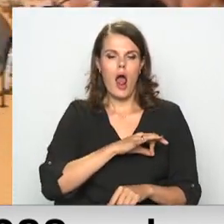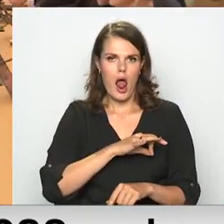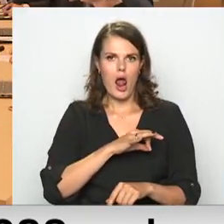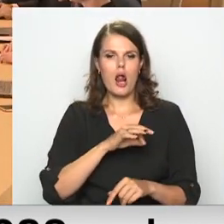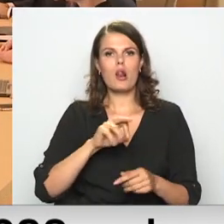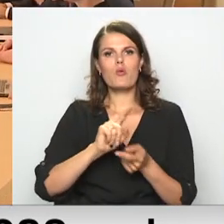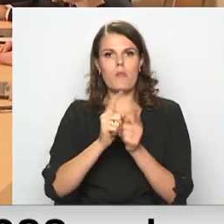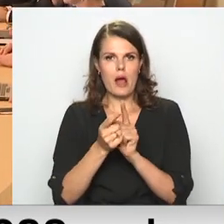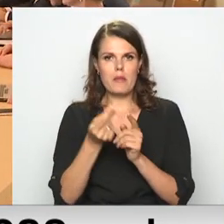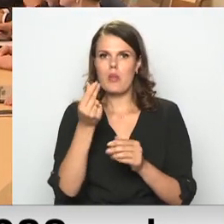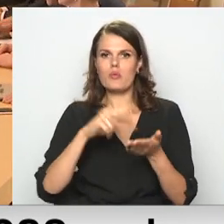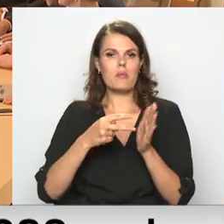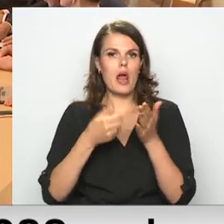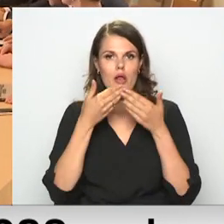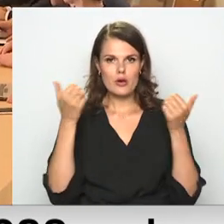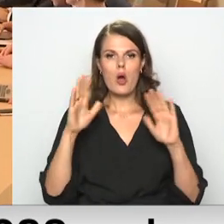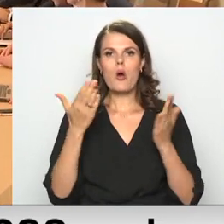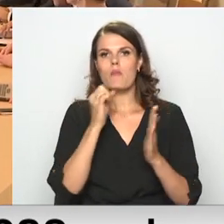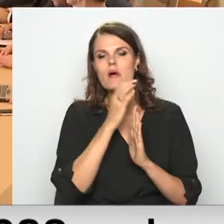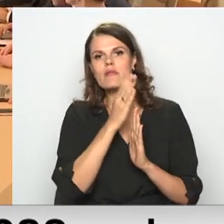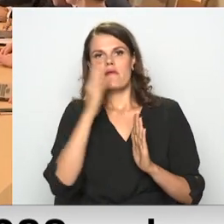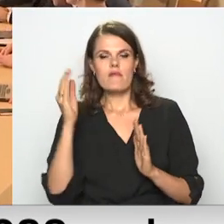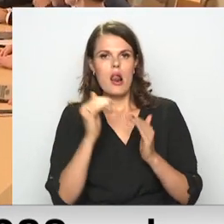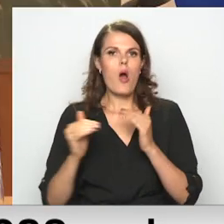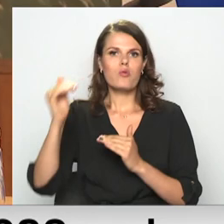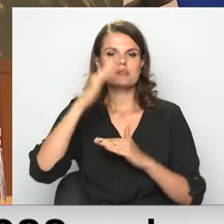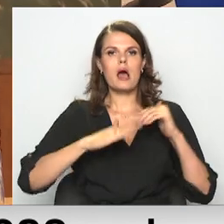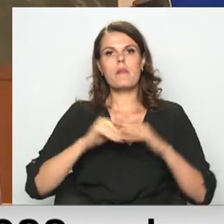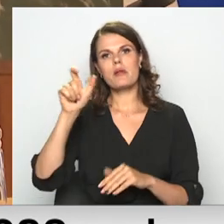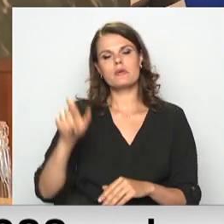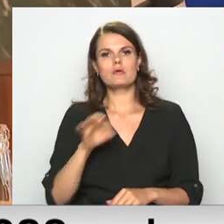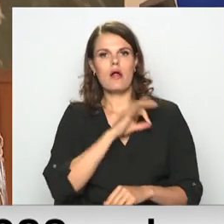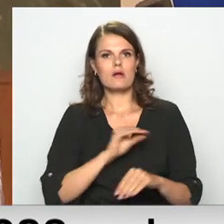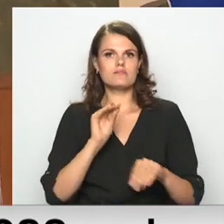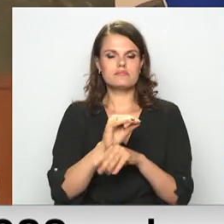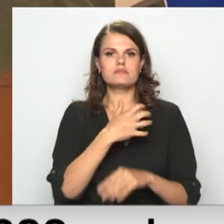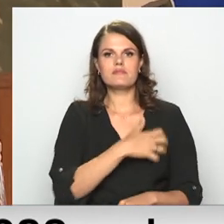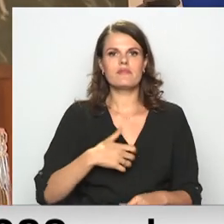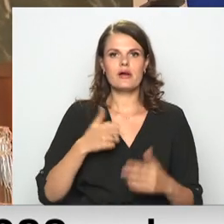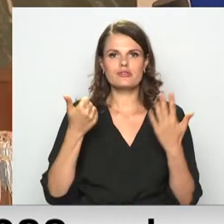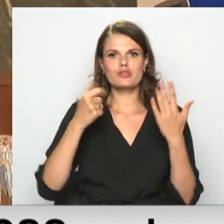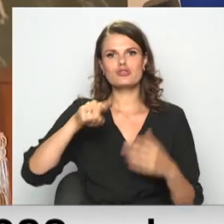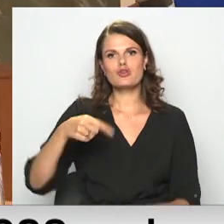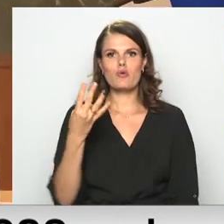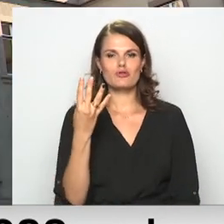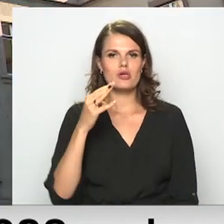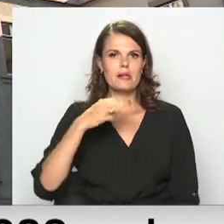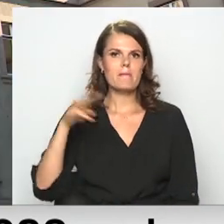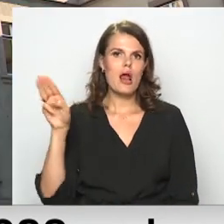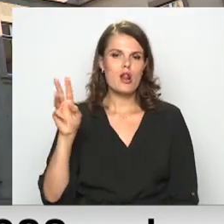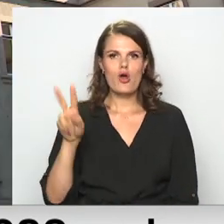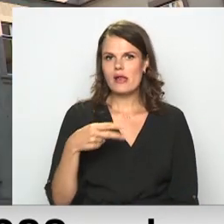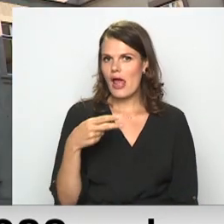paredzēs, taču kādu vēlāk valsts augstāko amatpersonu atalgojumu celšanai būs vajadzīgi 6,4 miljoni eiro. Mārs Klūga,